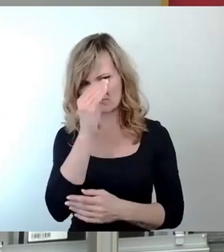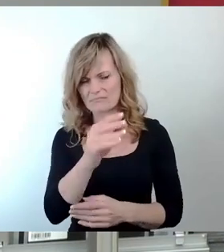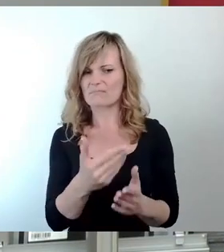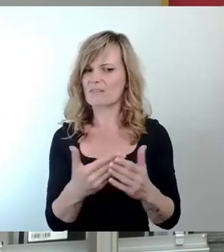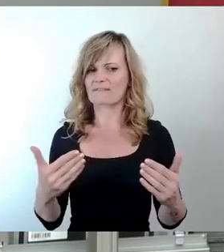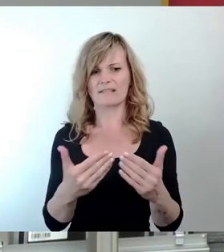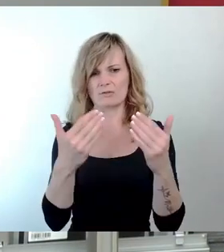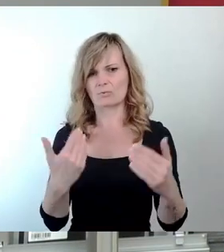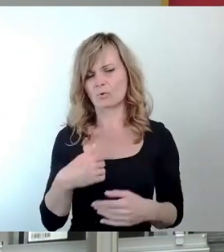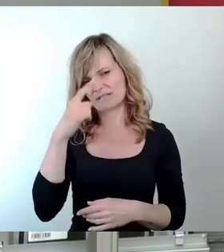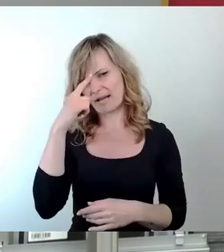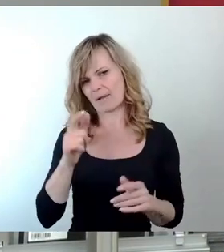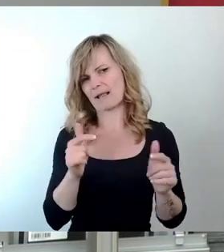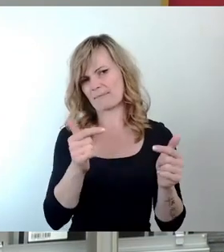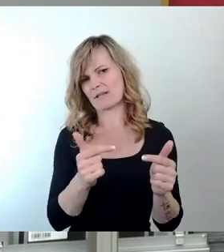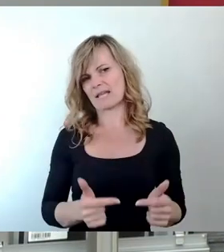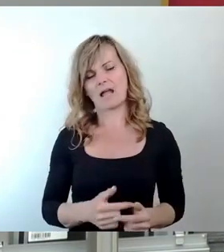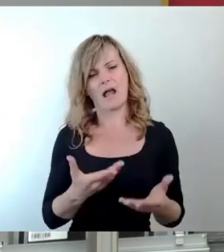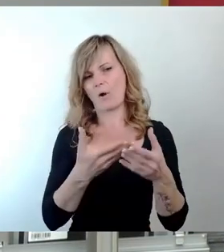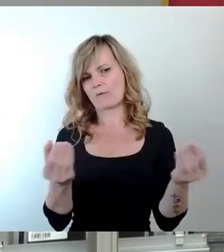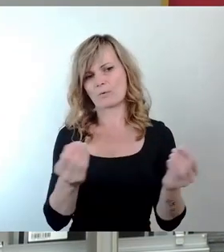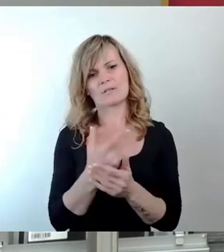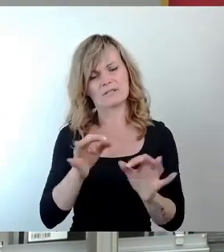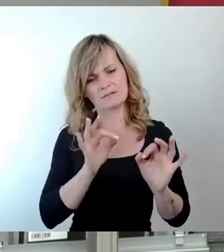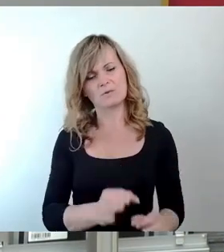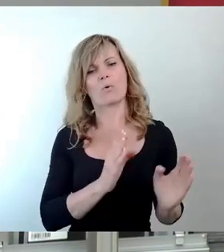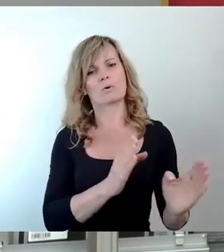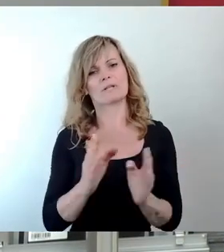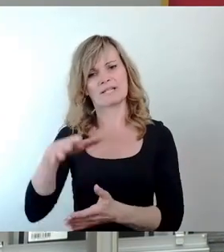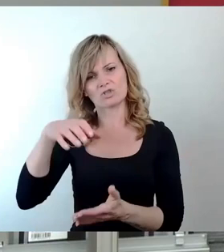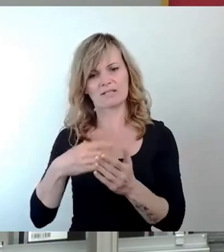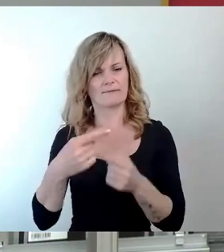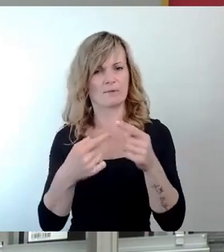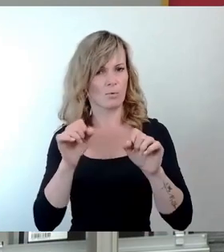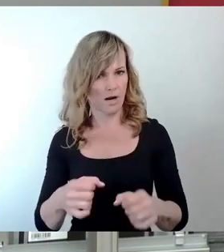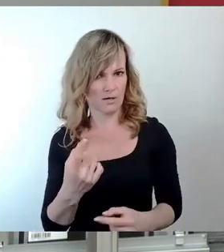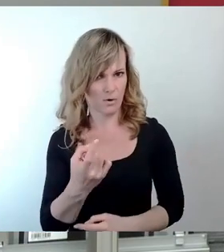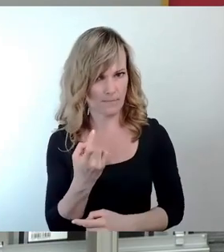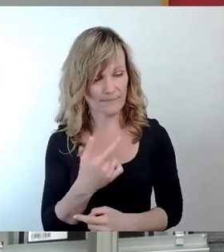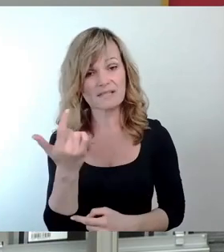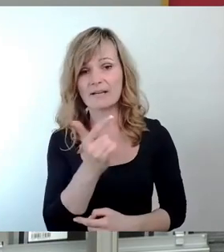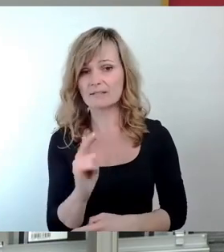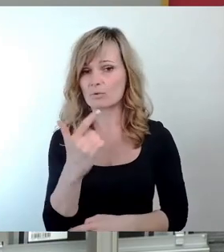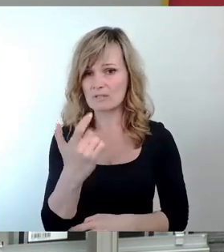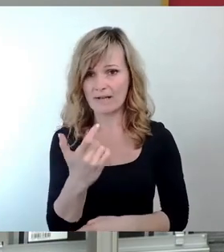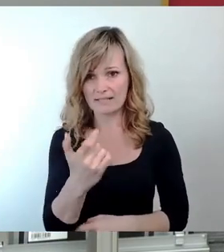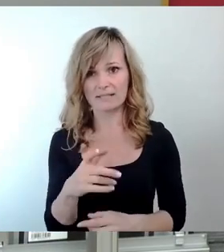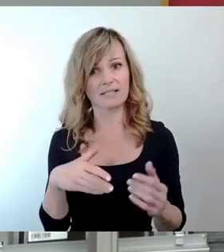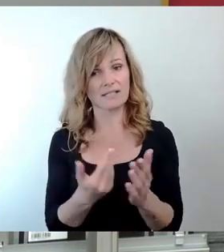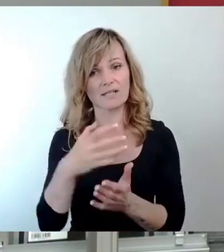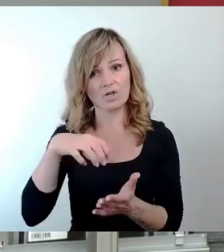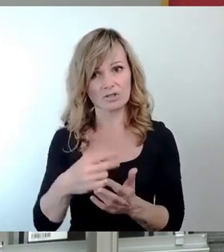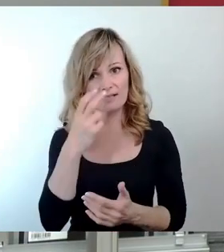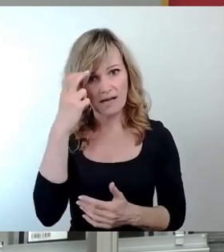Denkmalpflege aufgelöst wird und hier eine geordnete Stadtentwicklung erfolgen kann. 2020 hat dieser Stadtrat zudem den